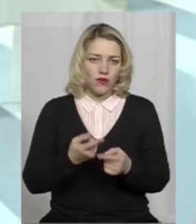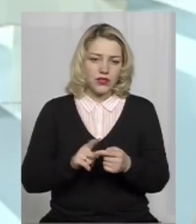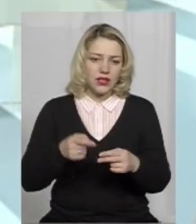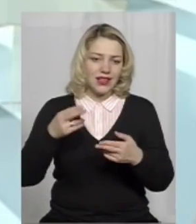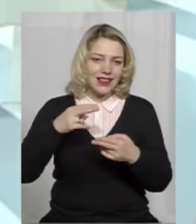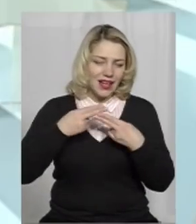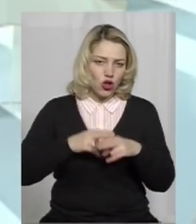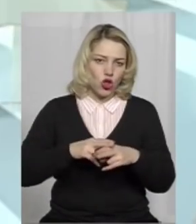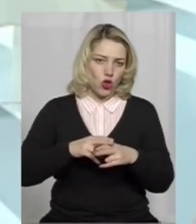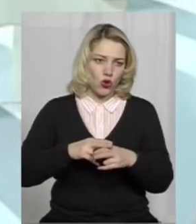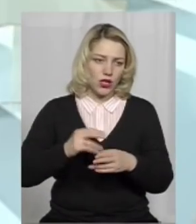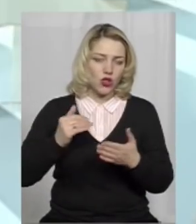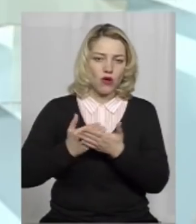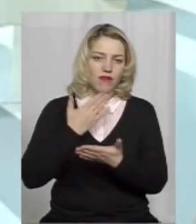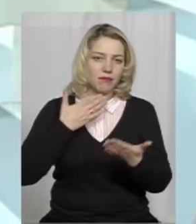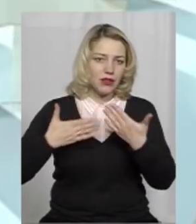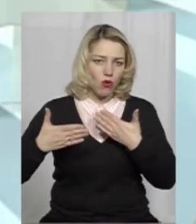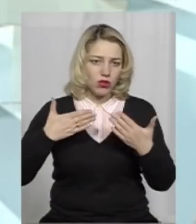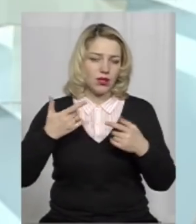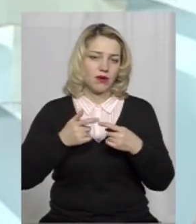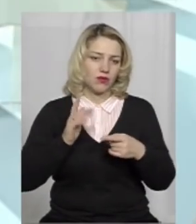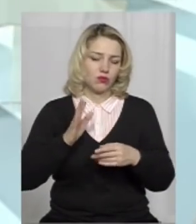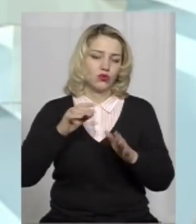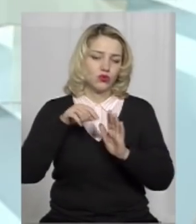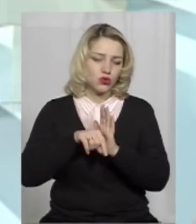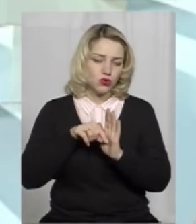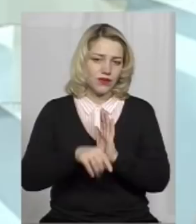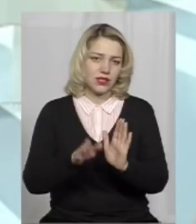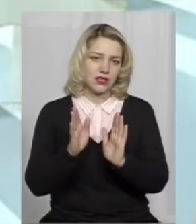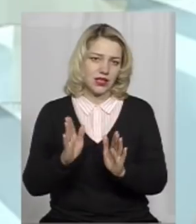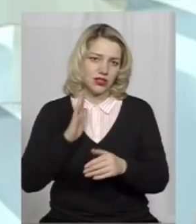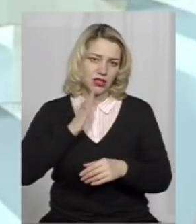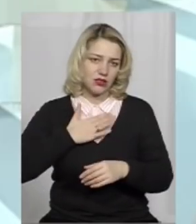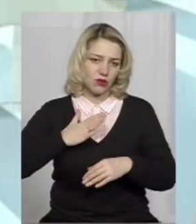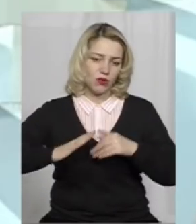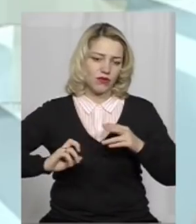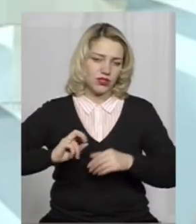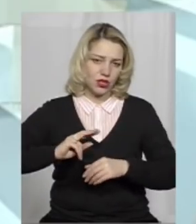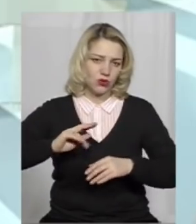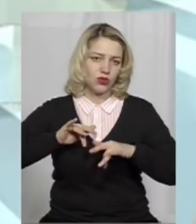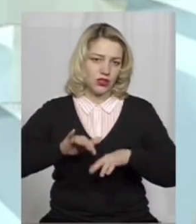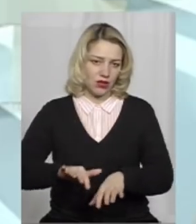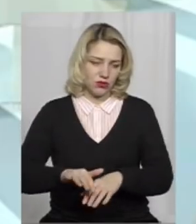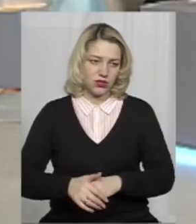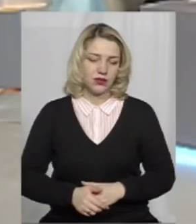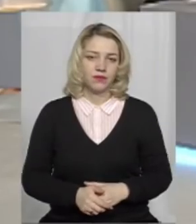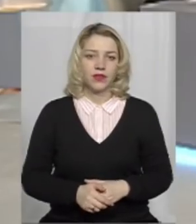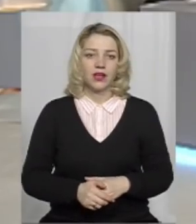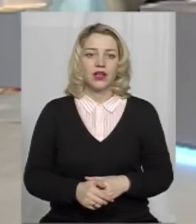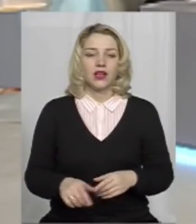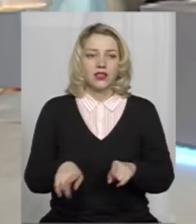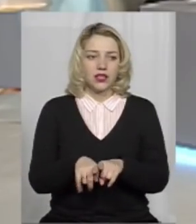технологіями, новими підходами, то вони будуть стосуватися сугубо нашої професійної діяльності. Про